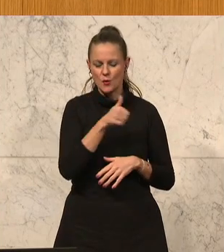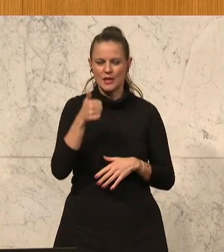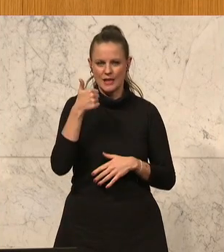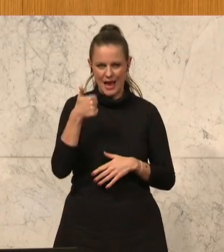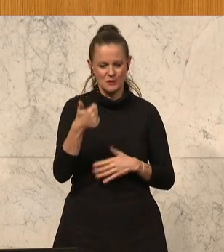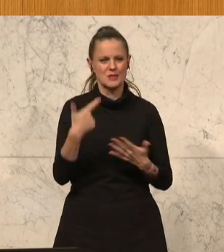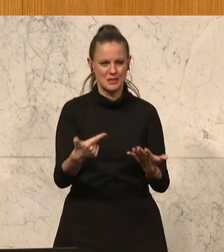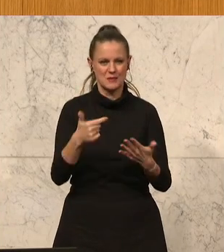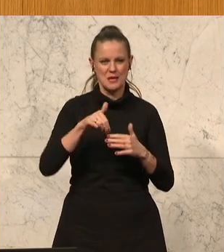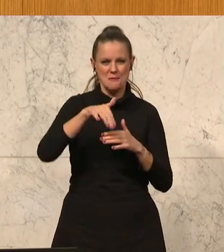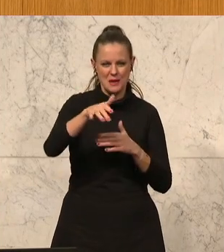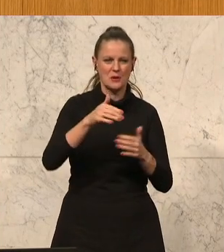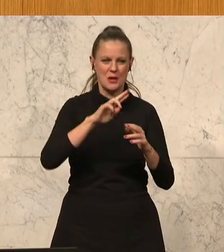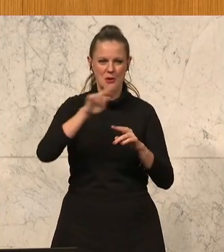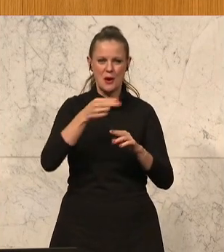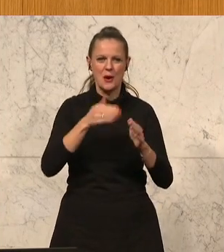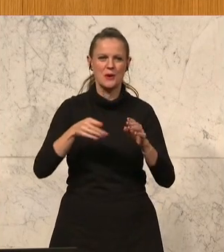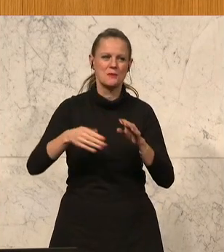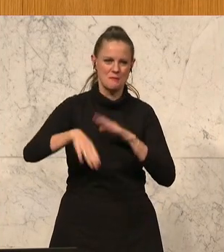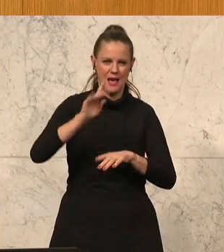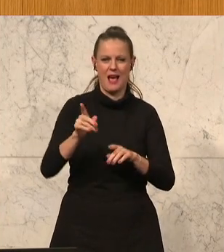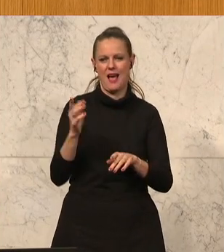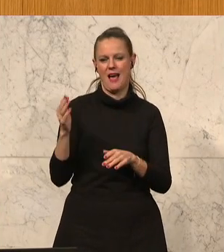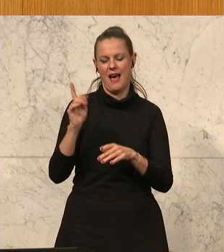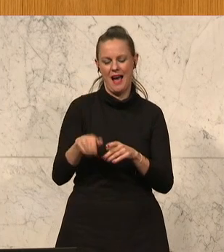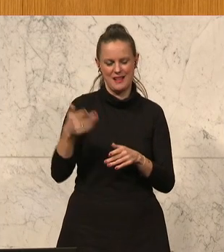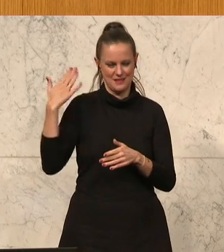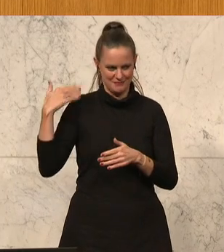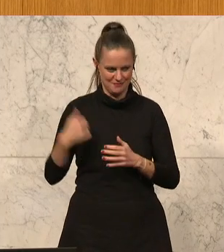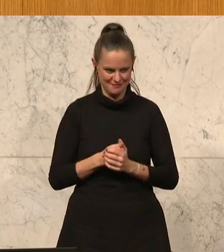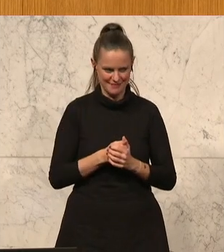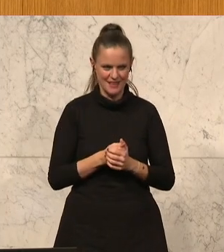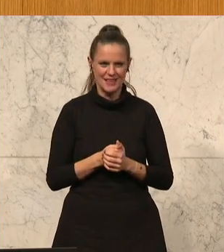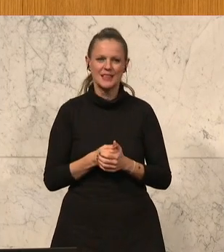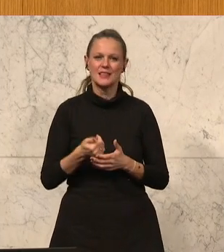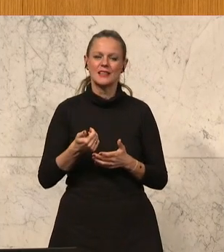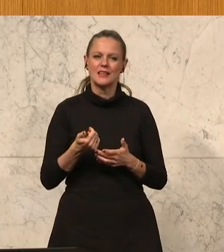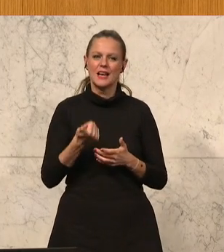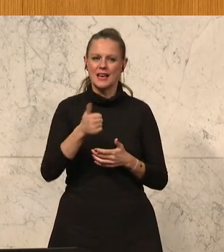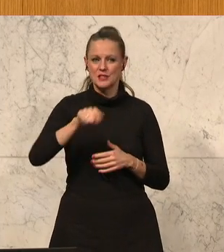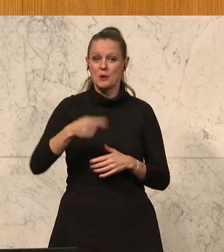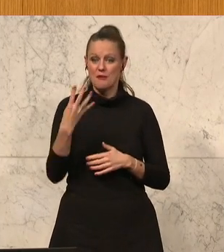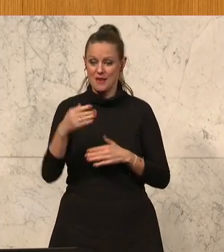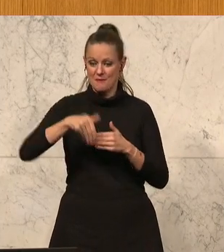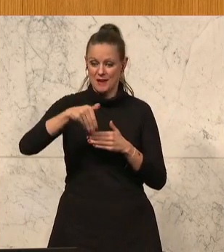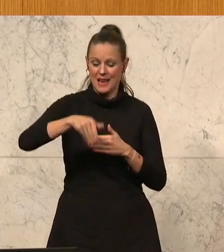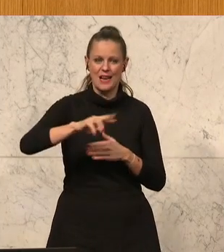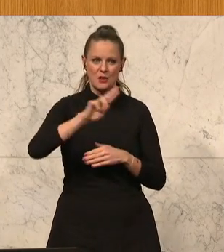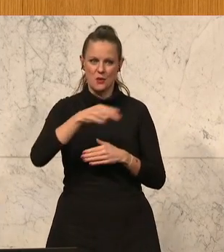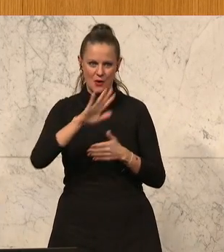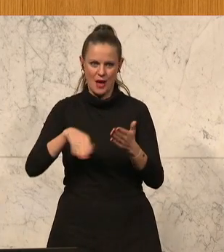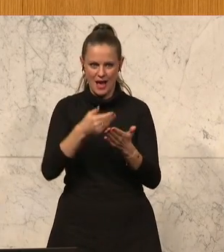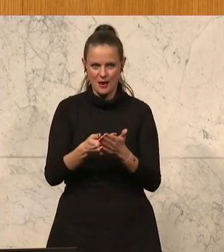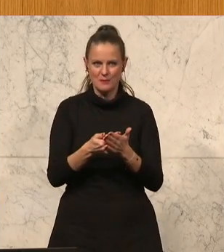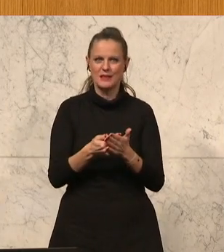noch 2023 waren. Für den Rahmen 2024 bis 2026 werden 1,4 Milliarden Euro zur Verfügung